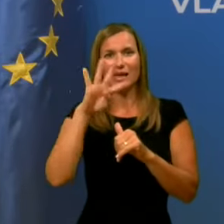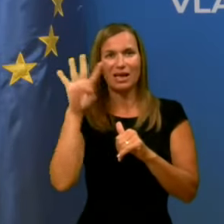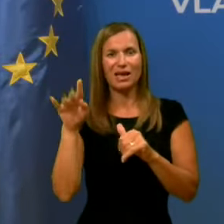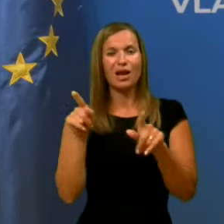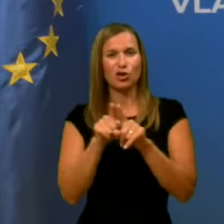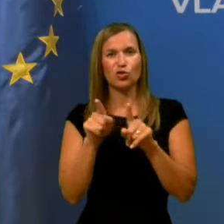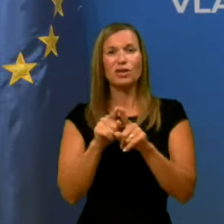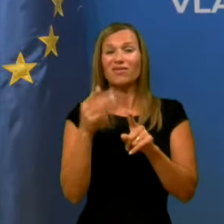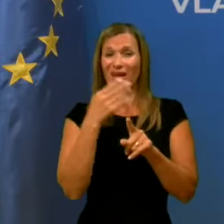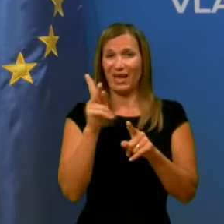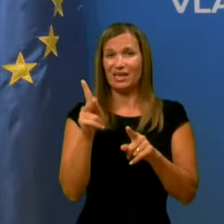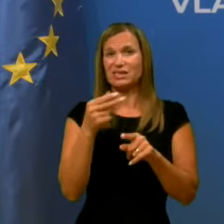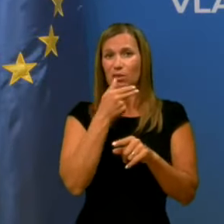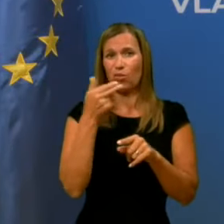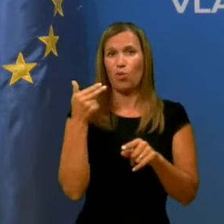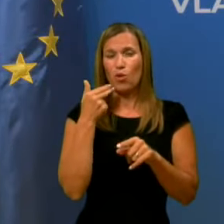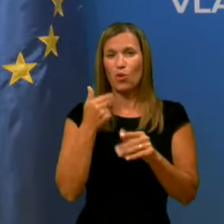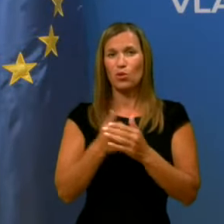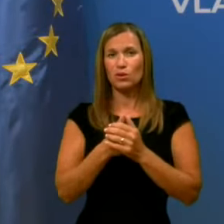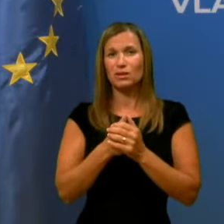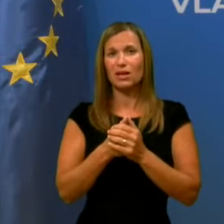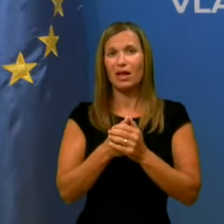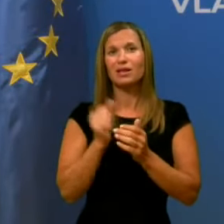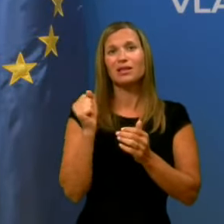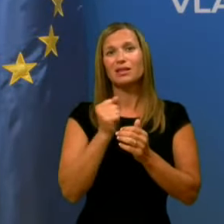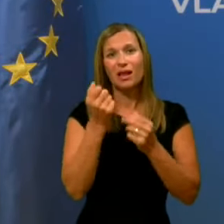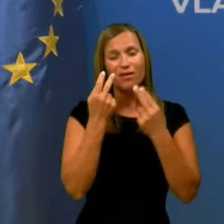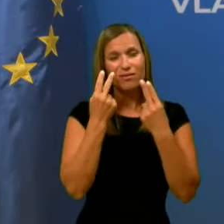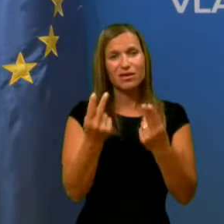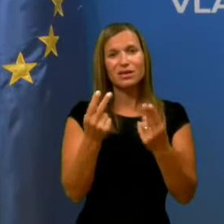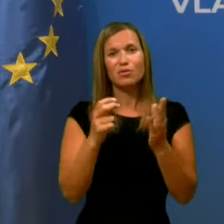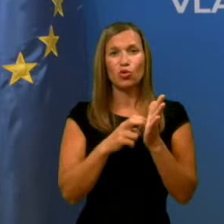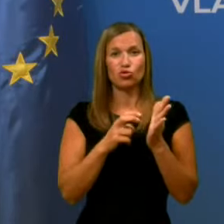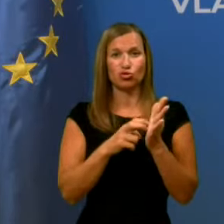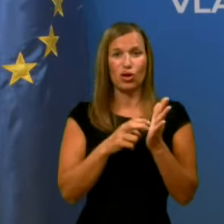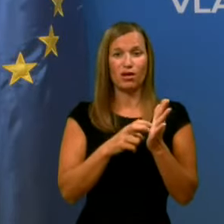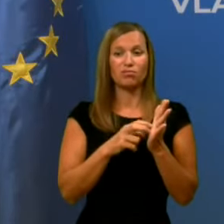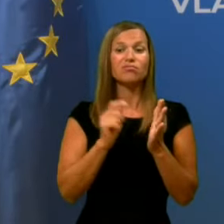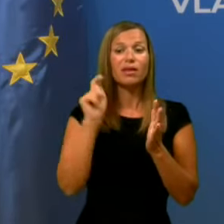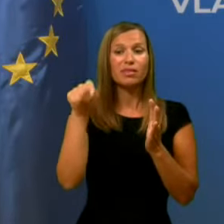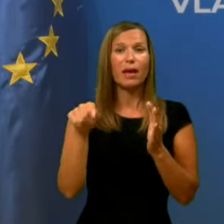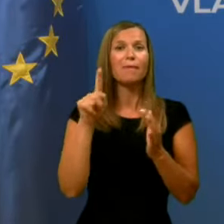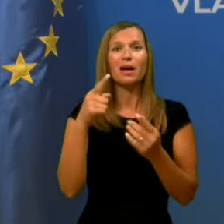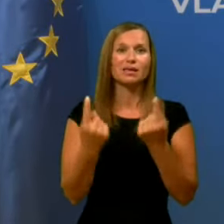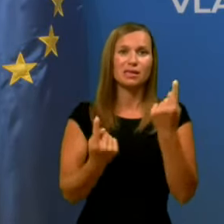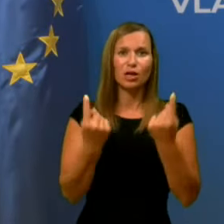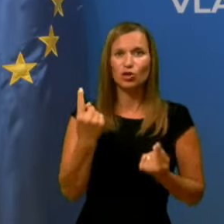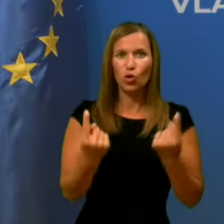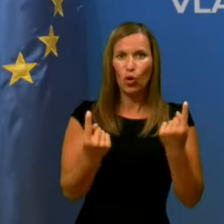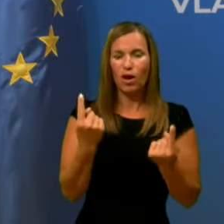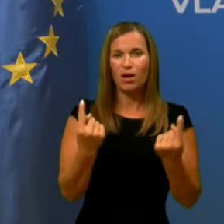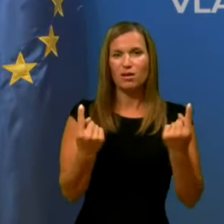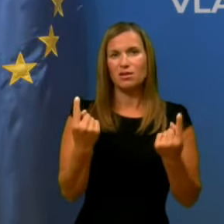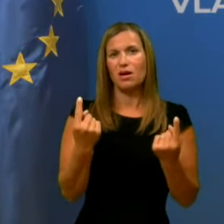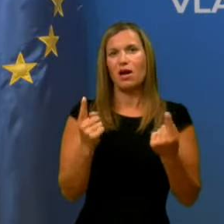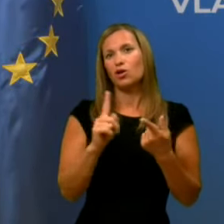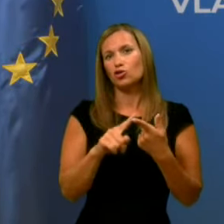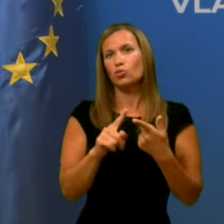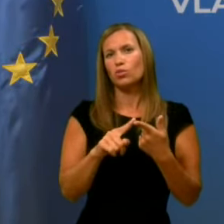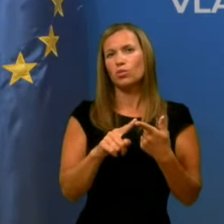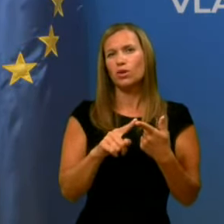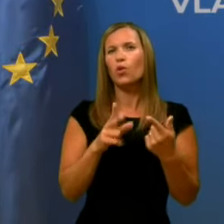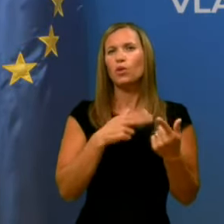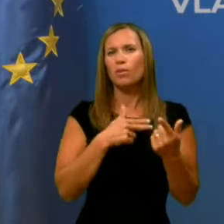Hrastnik popavdan, da vidiva še na mestu, kaj se dogaja, čeprav mislim, da imava kar natančne informacije